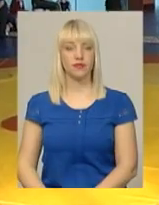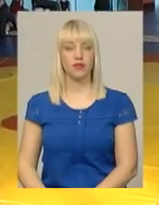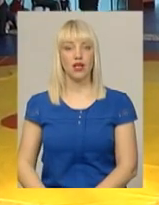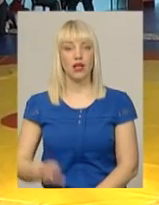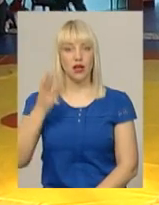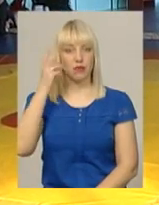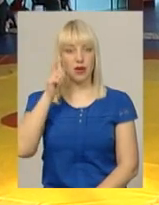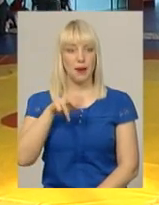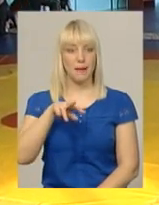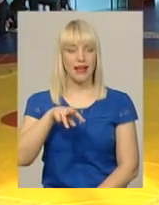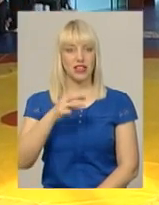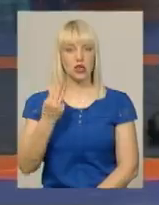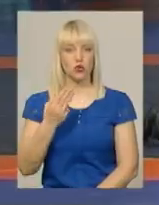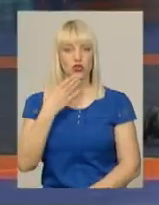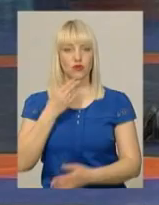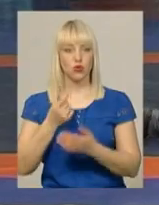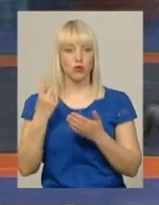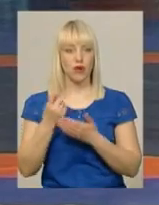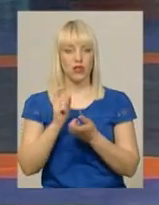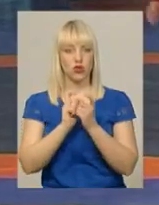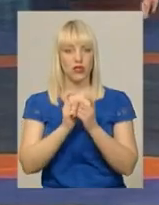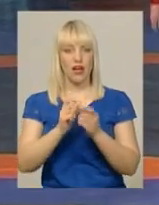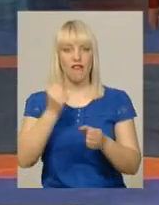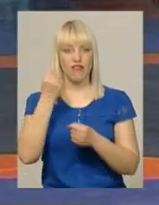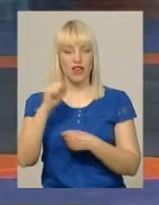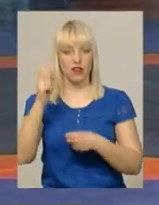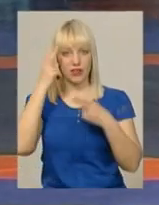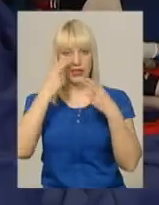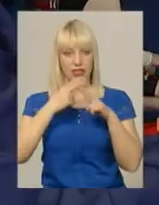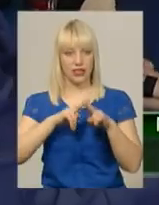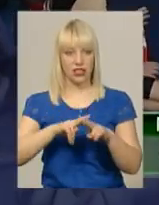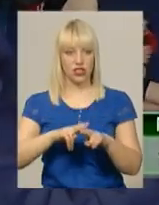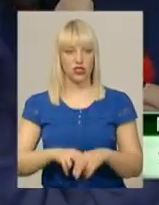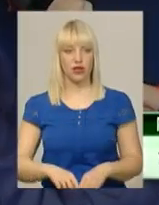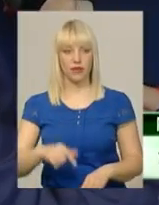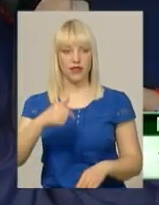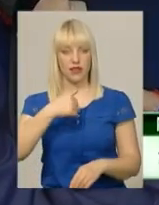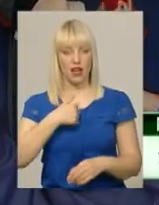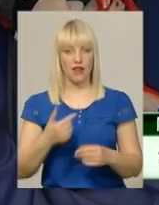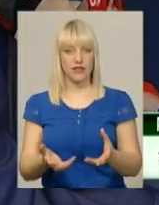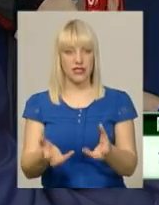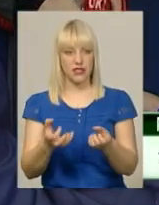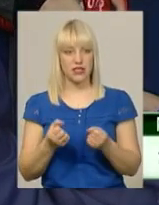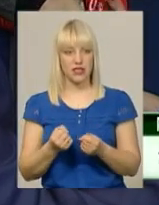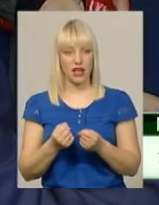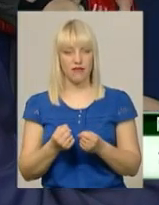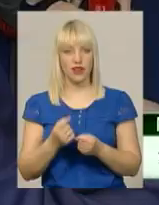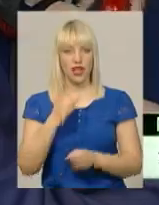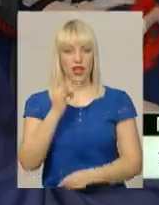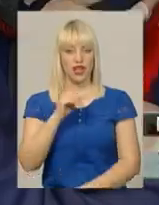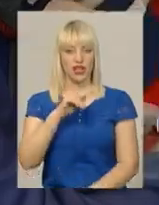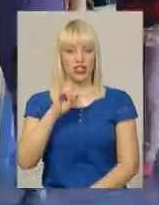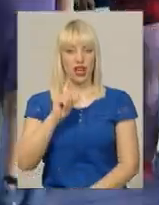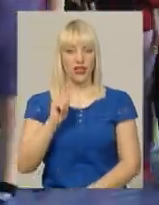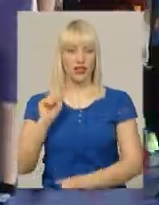Хмельничанин Микита Шворак свою першу сутичку виграв чисто технічно, на туше. Я взяв прийом речах і його